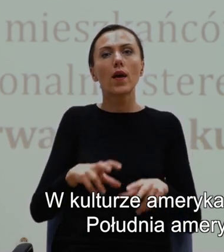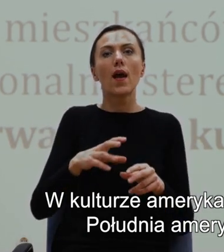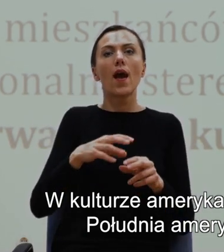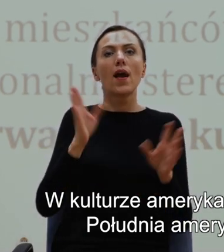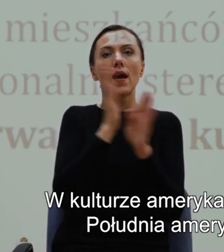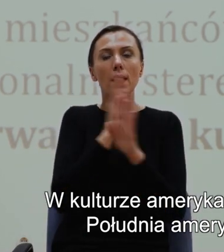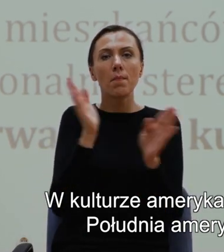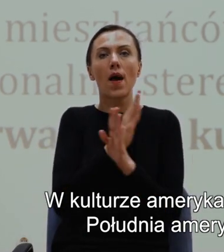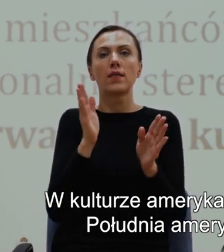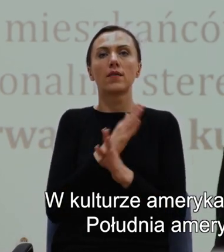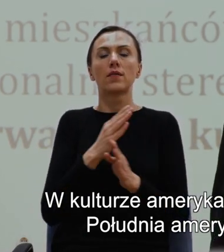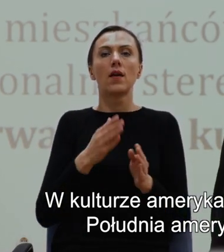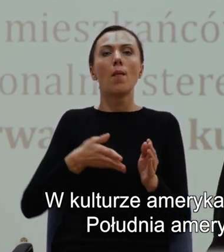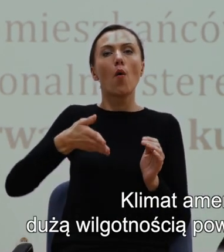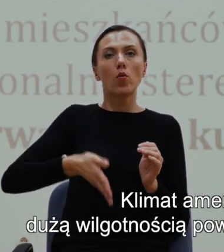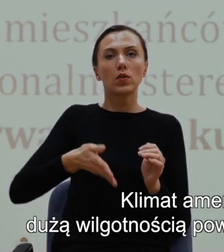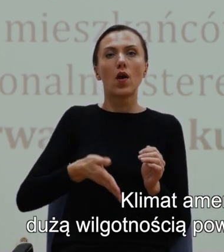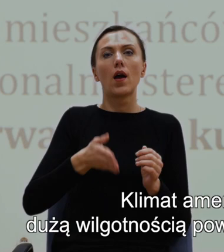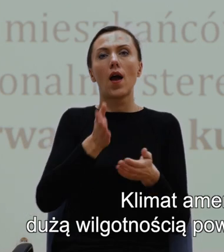spell of the American south.